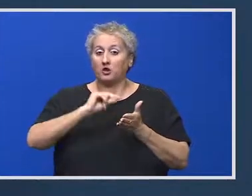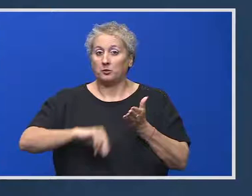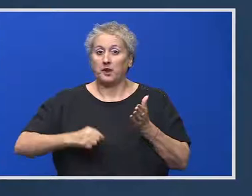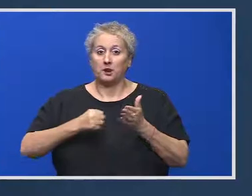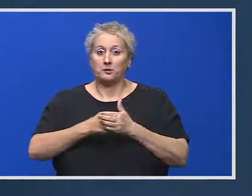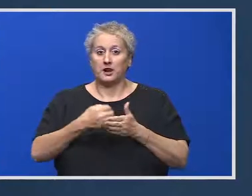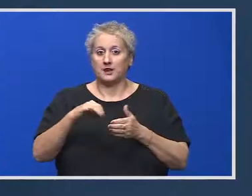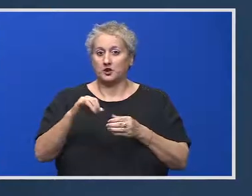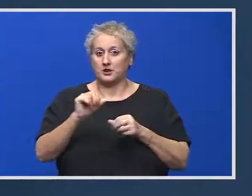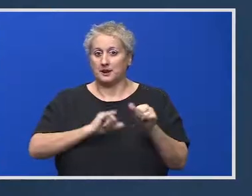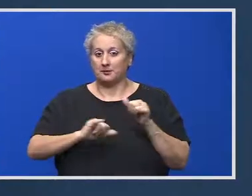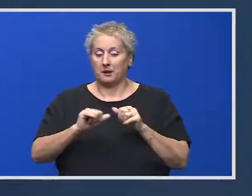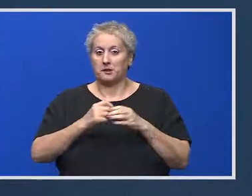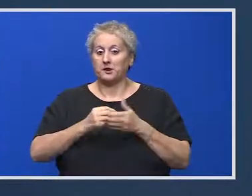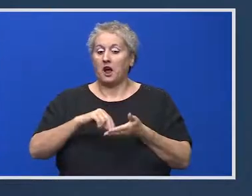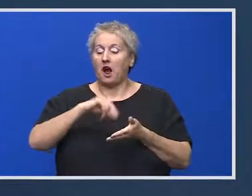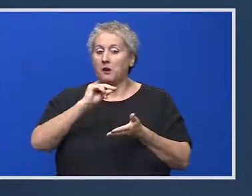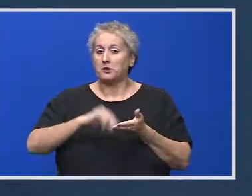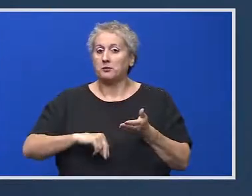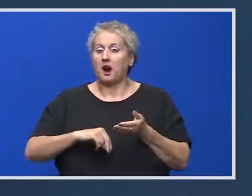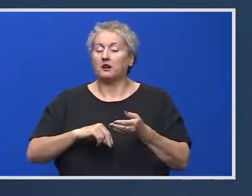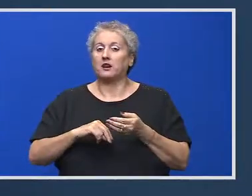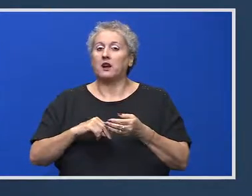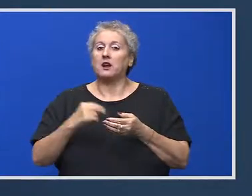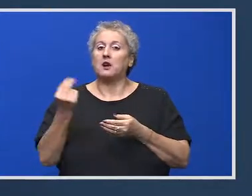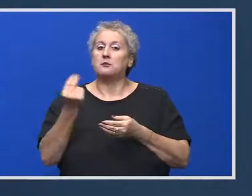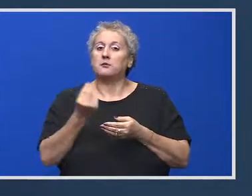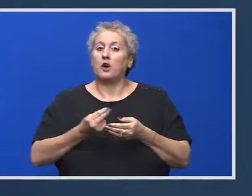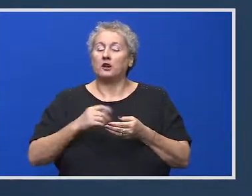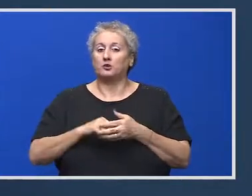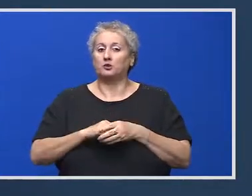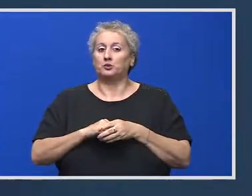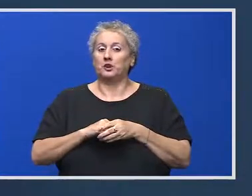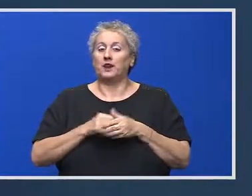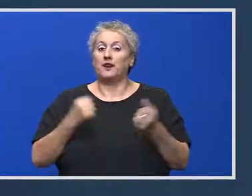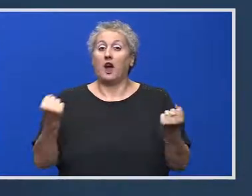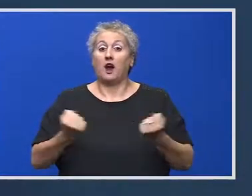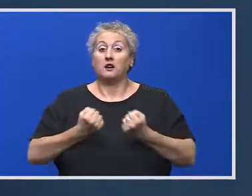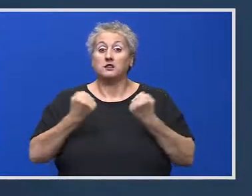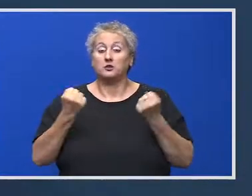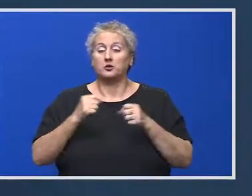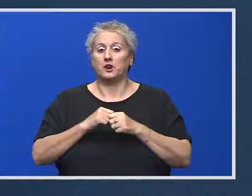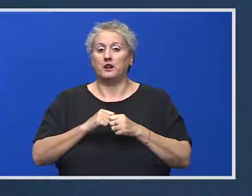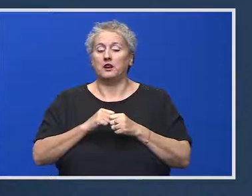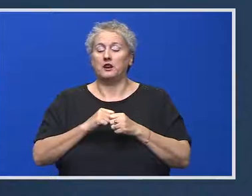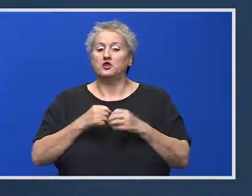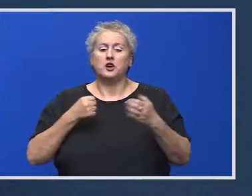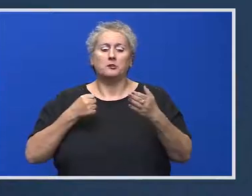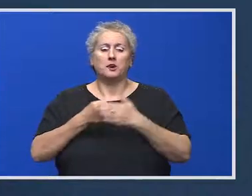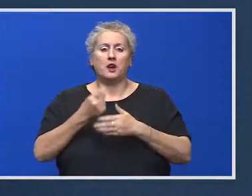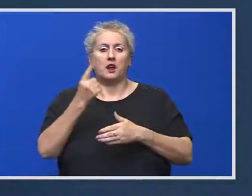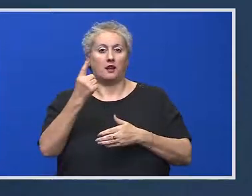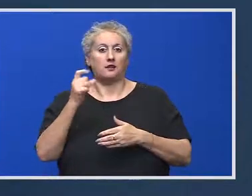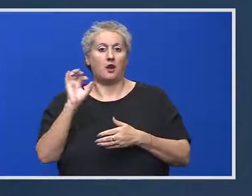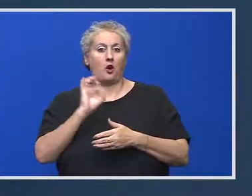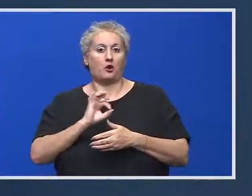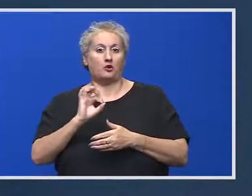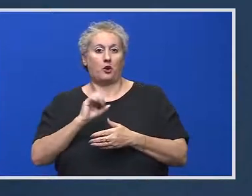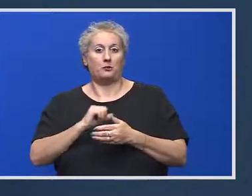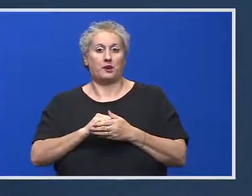hotăruri de guvern privind aprobarea planului de acțiune cu termene și responsabilități pentru implementarea proiectului și până la 1 octombrie